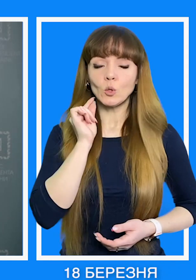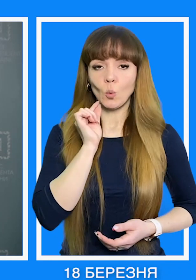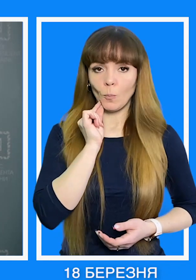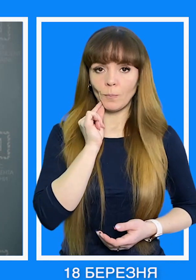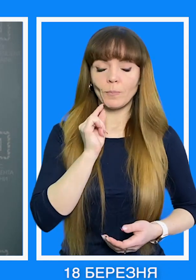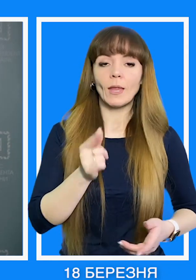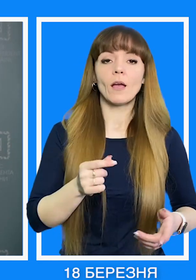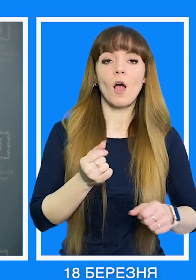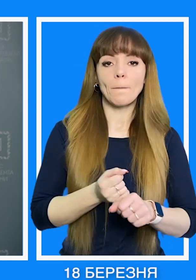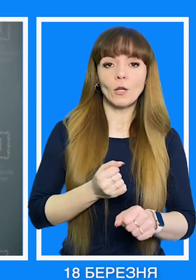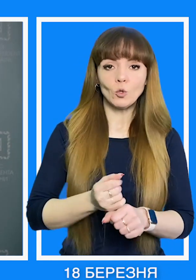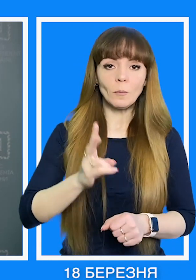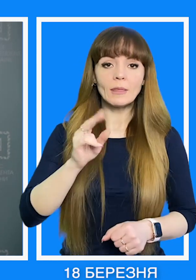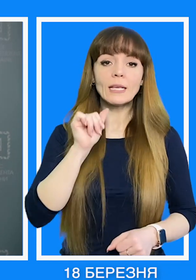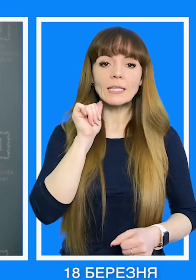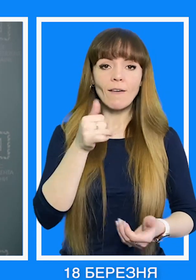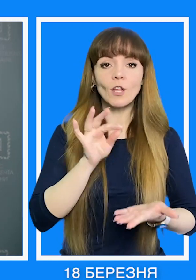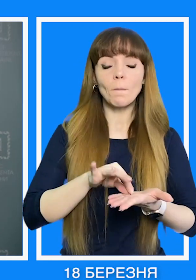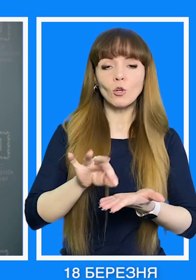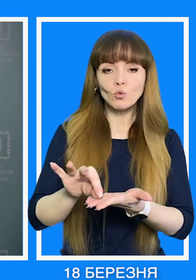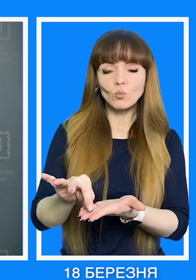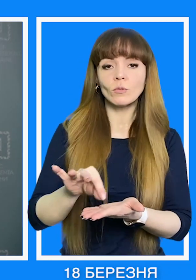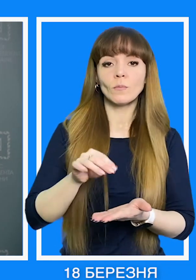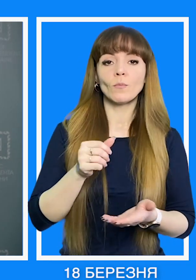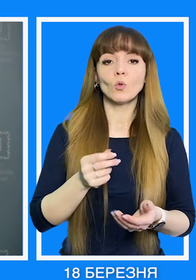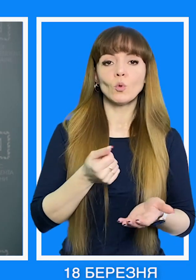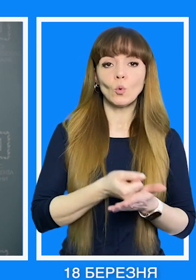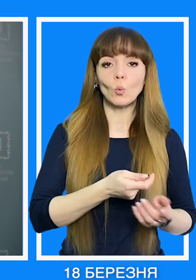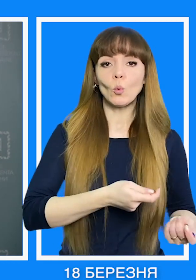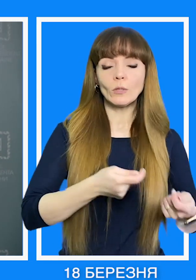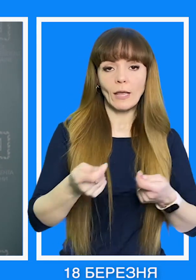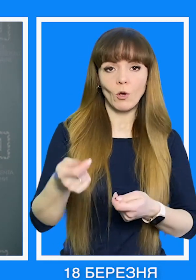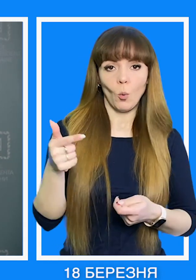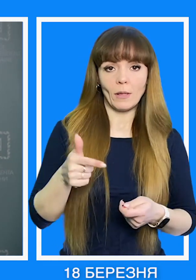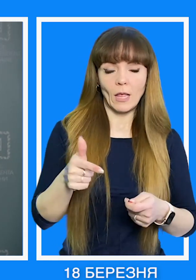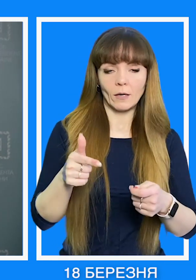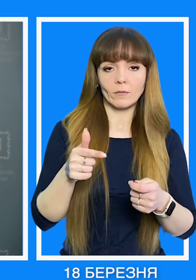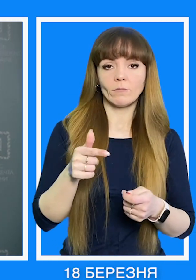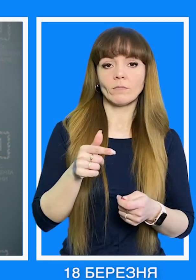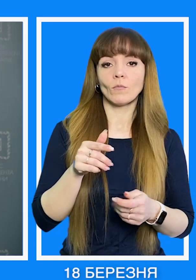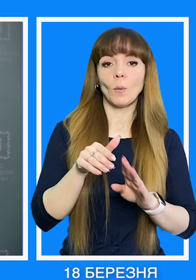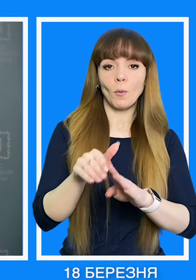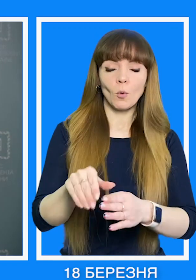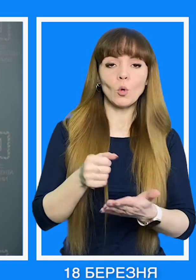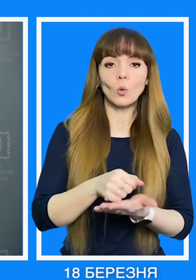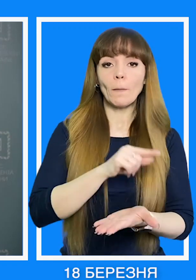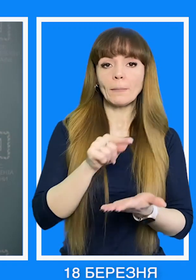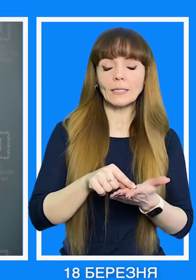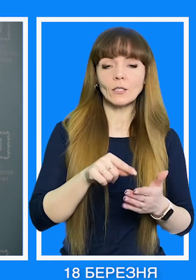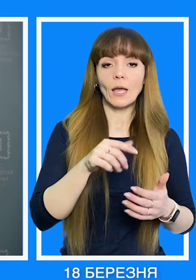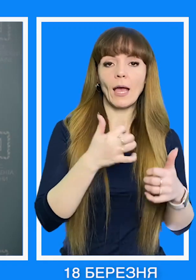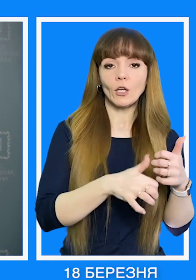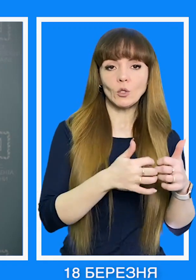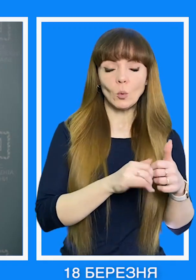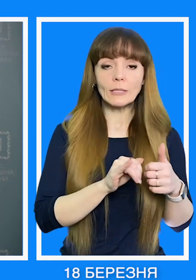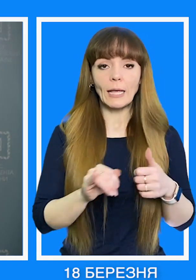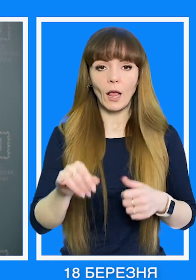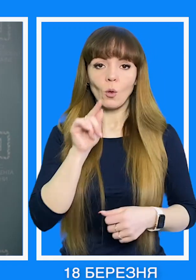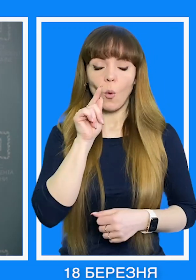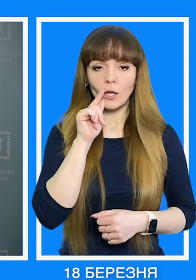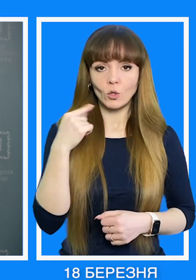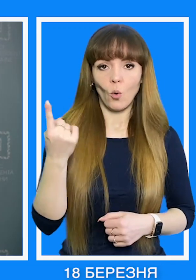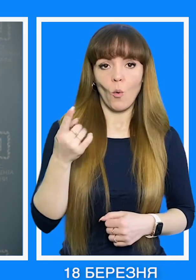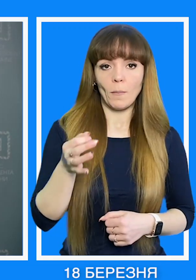Ізюм. Опрацьовуємо назавтра маршрути для доставки гуманітарної допомоги до міст Херсонської та